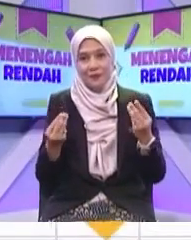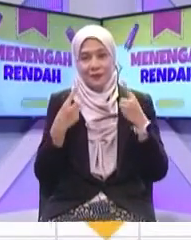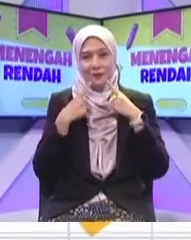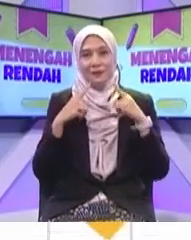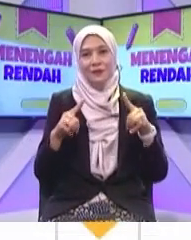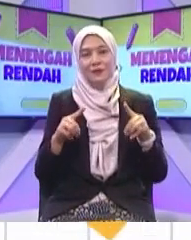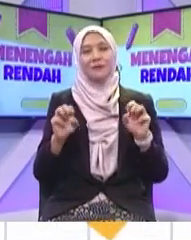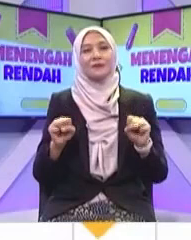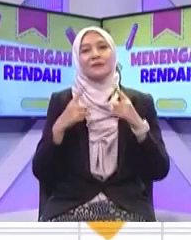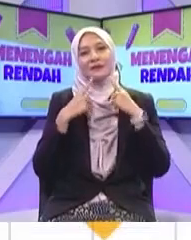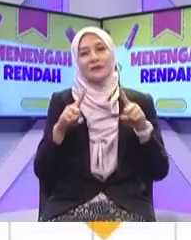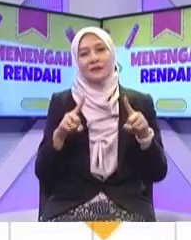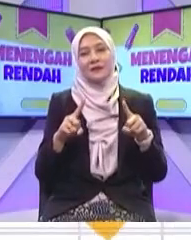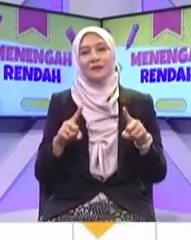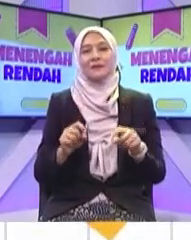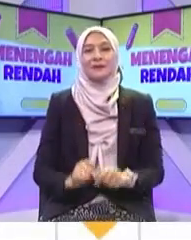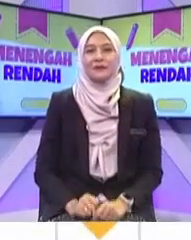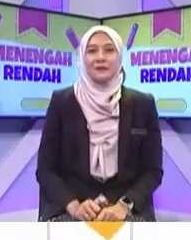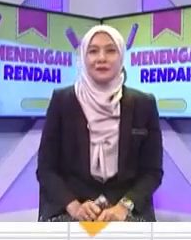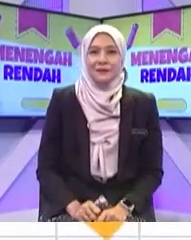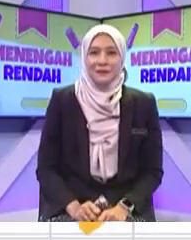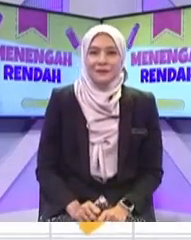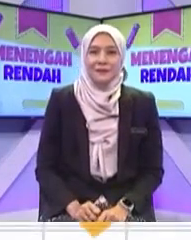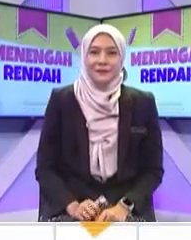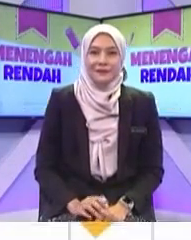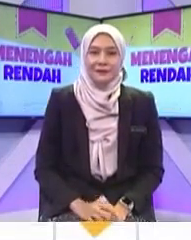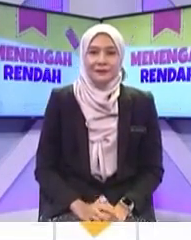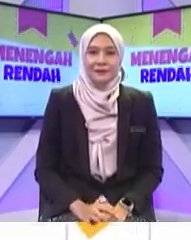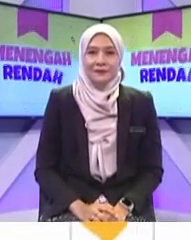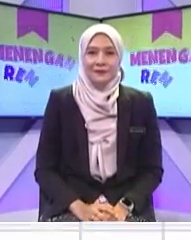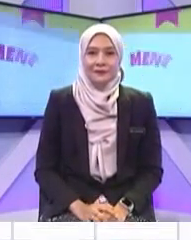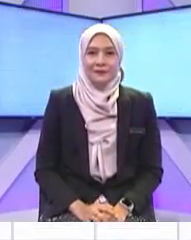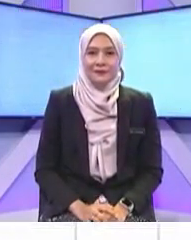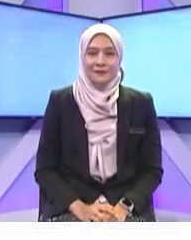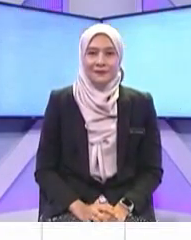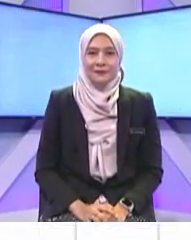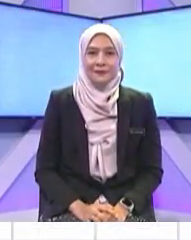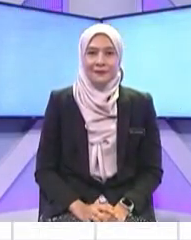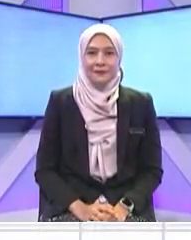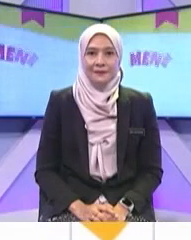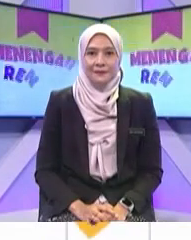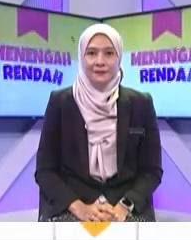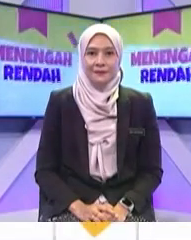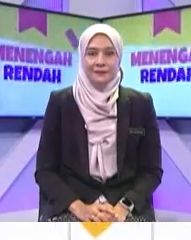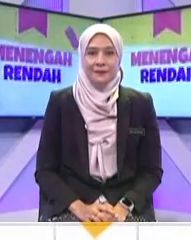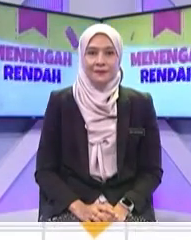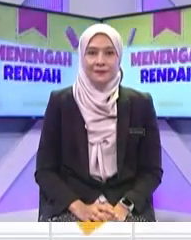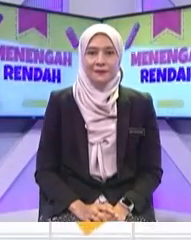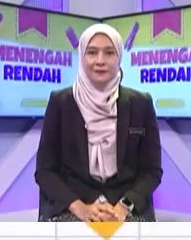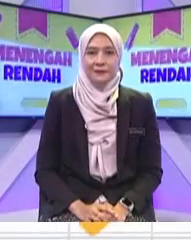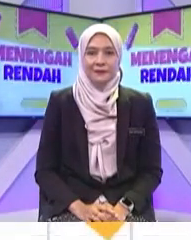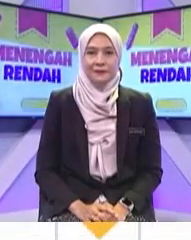Kam mungkin ada adik Dinesh so kita kita bersama-sama